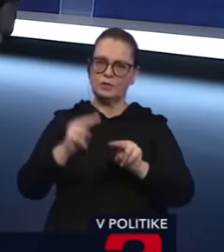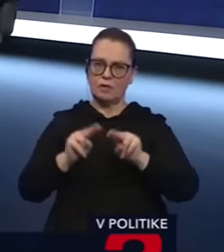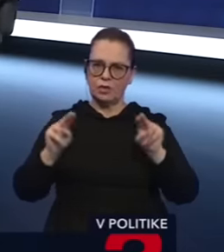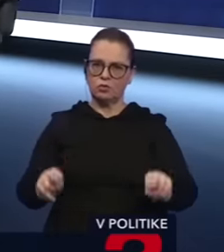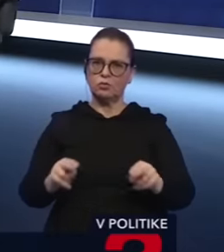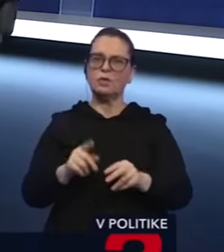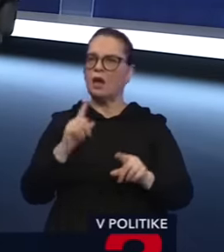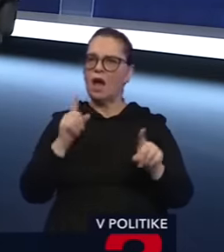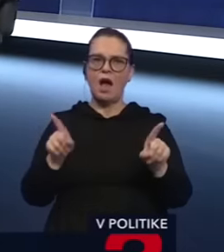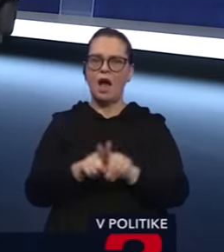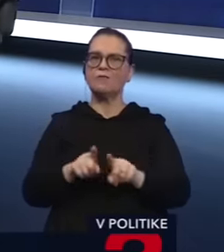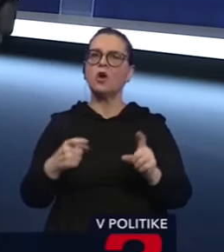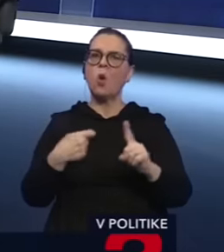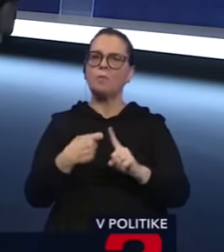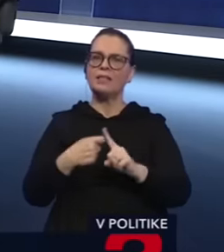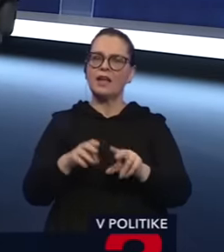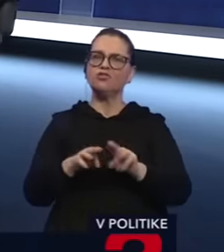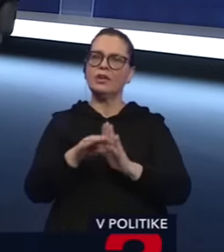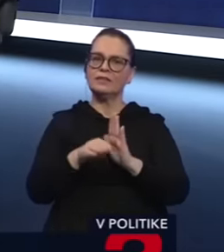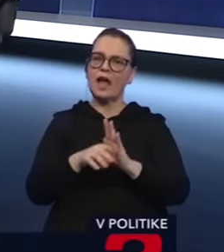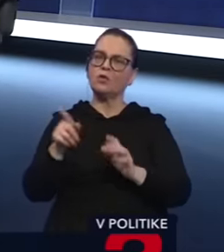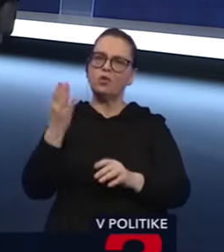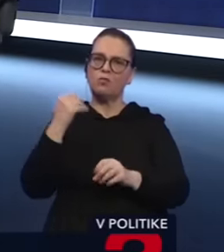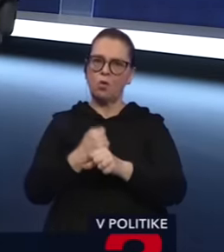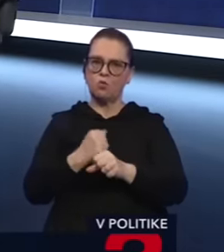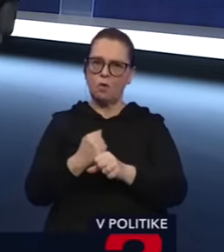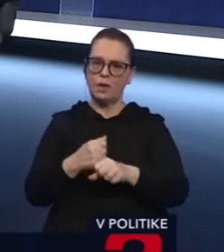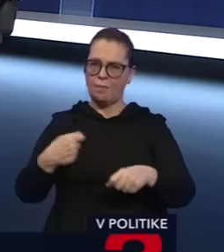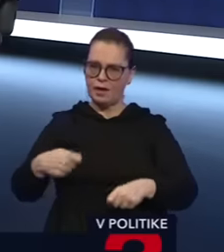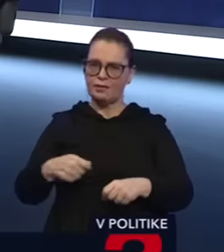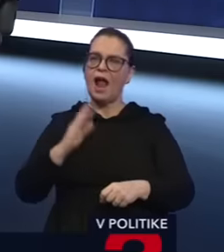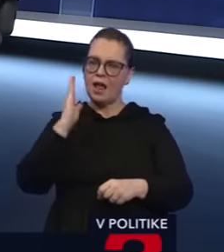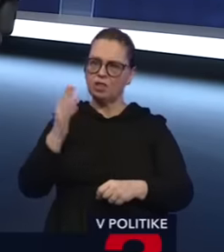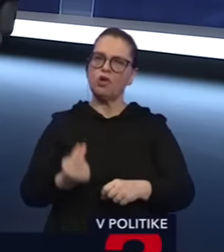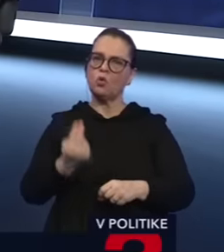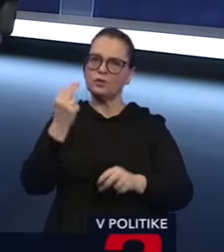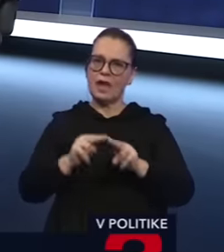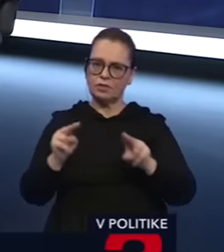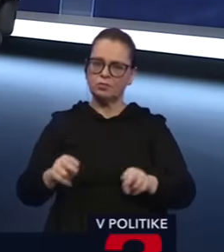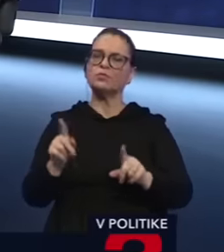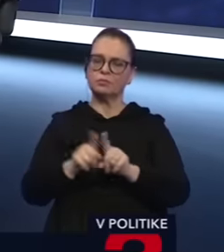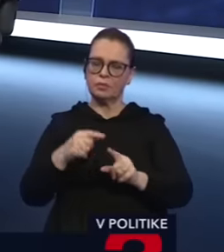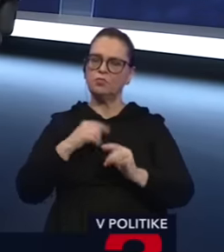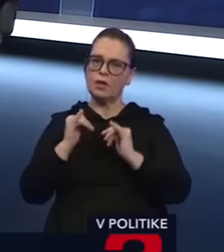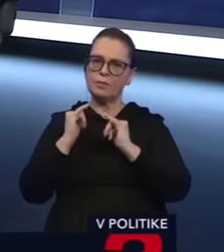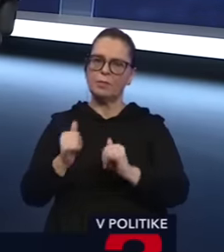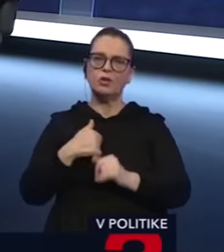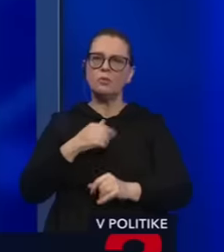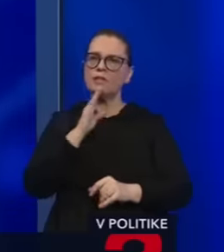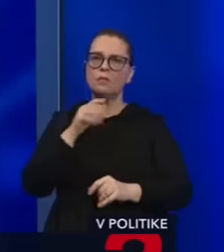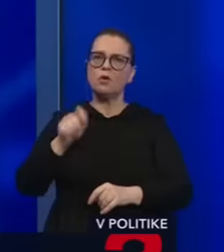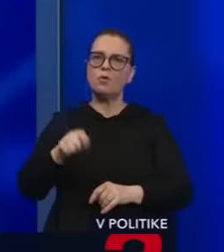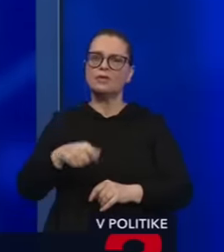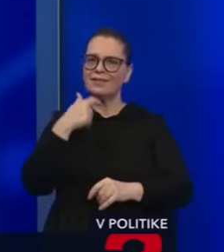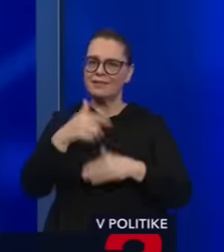v prípade kompetáčných zákona, čo síce urobila prezidentka, ale išiel na ústavný súd. a budeme tam určite napadať aj to, že sme sa nemohli ako poslanci